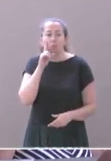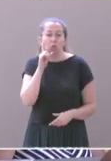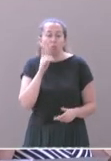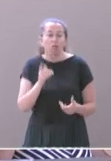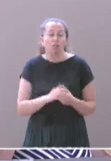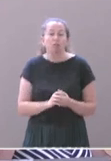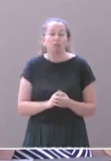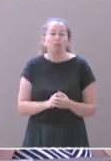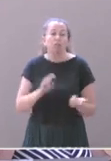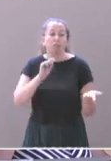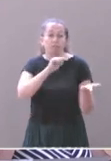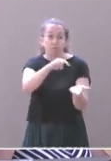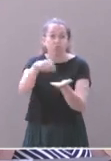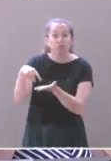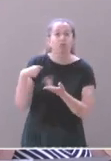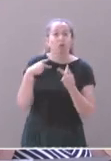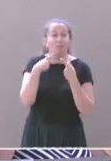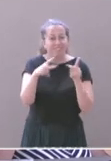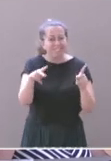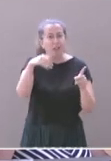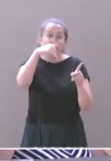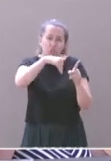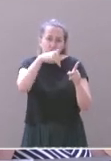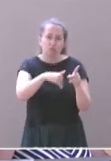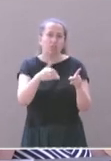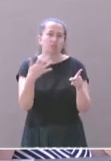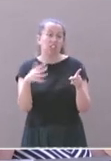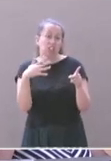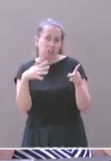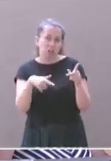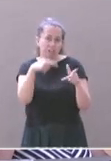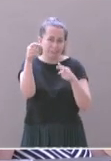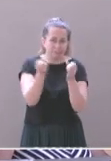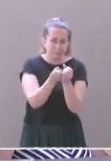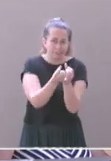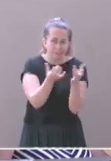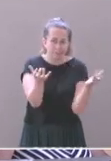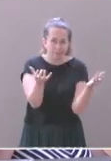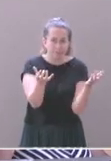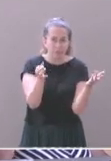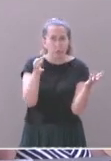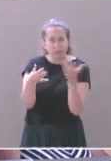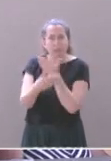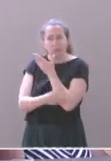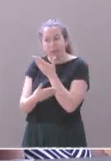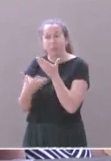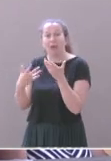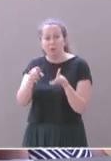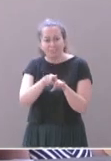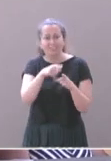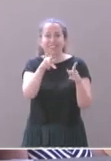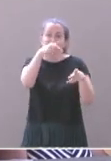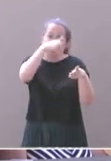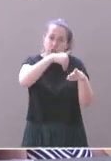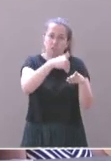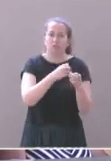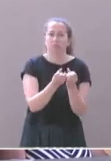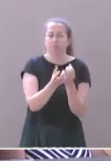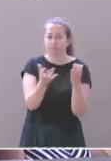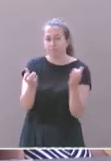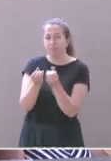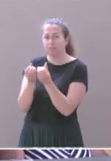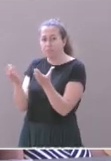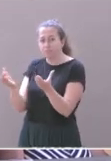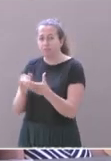zones urbaines elles-mêmes et pas simplement dans les zones naturelles qui existent. Donc cet aménagement qui a lieu sur Gmail ne doit pas donner